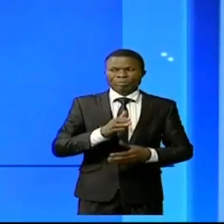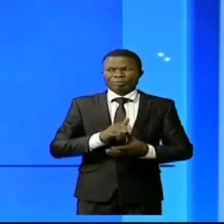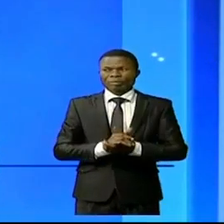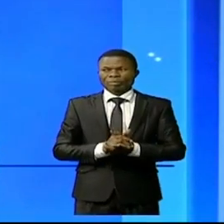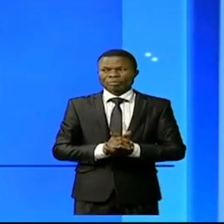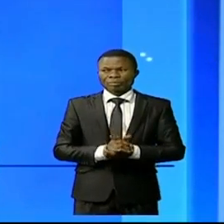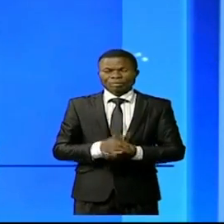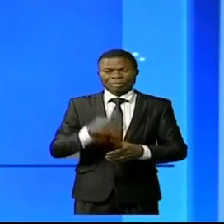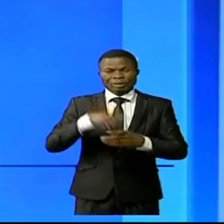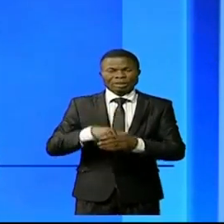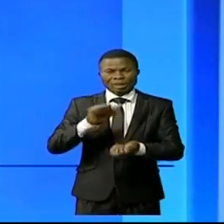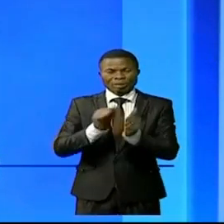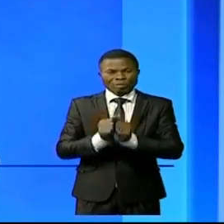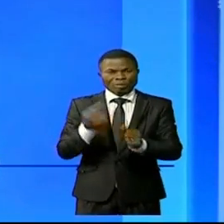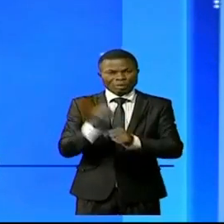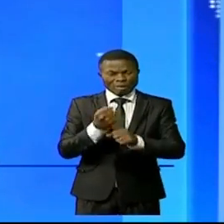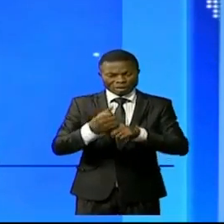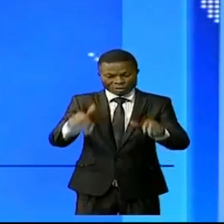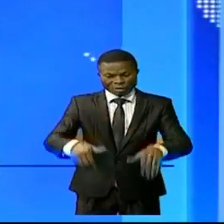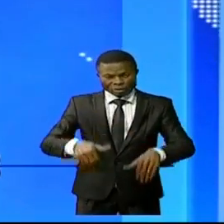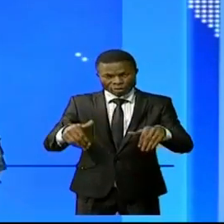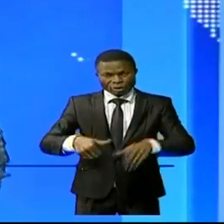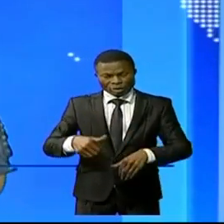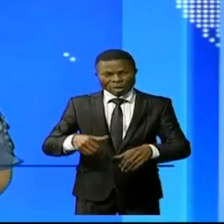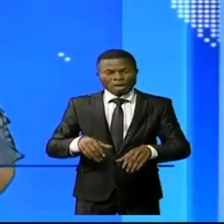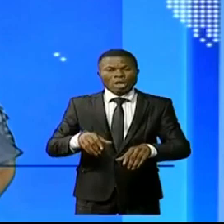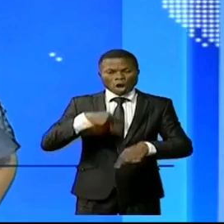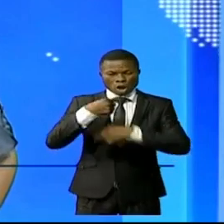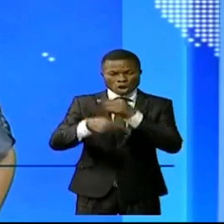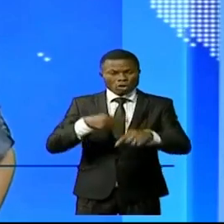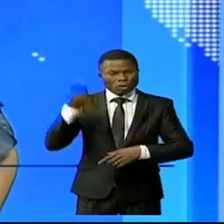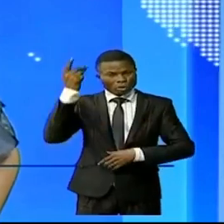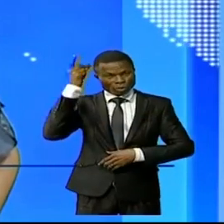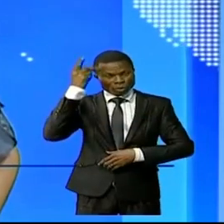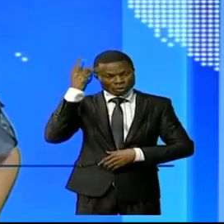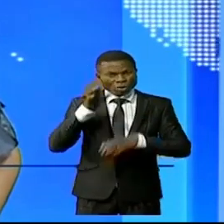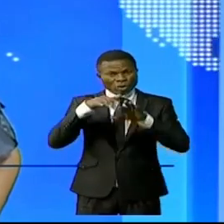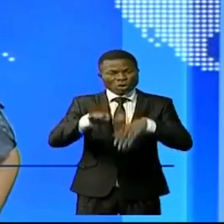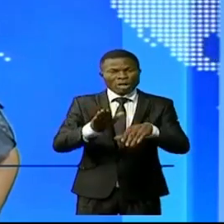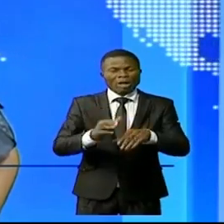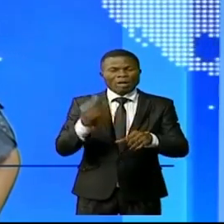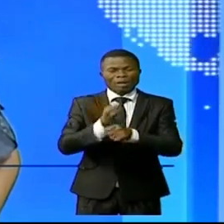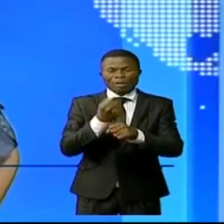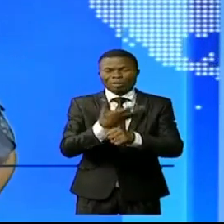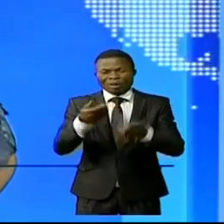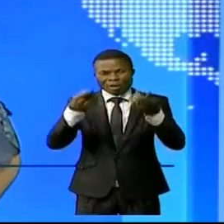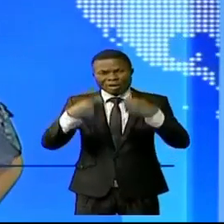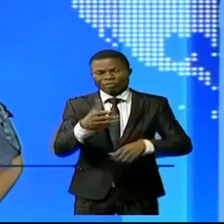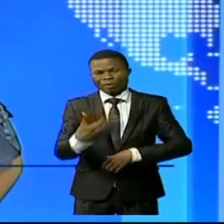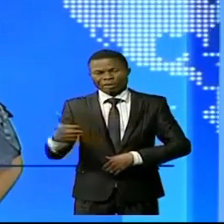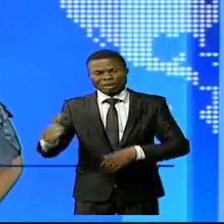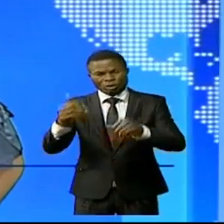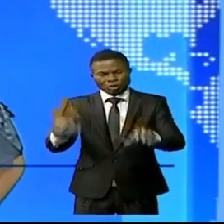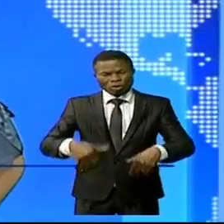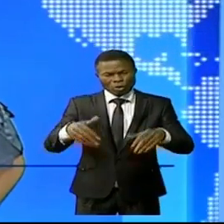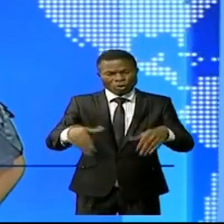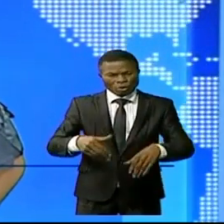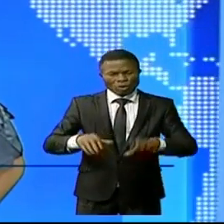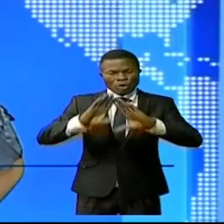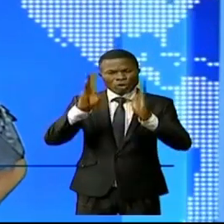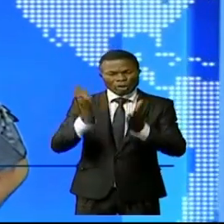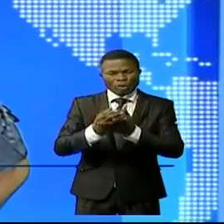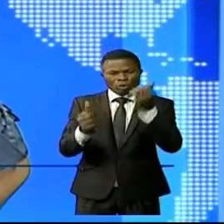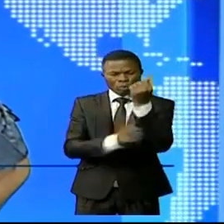Toujours dans les secteurs de l'agriculture, il s'est ouvert à Kinshasa la foire agricole. Une occasion pour les coopératives